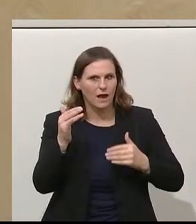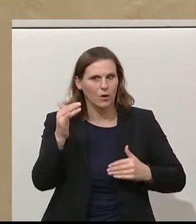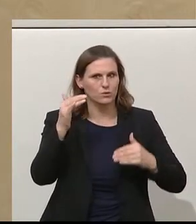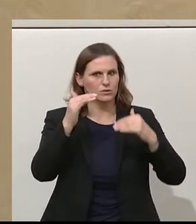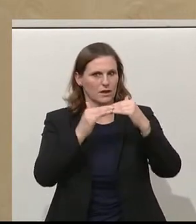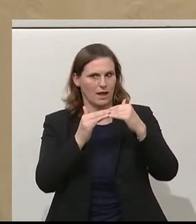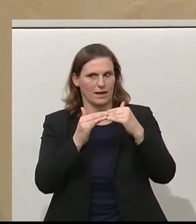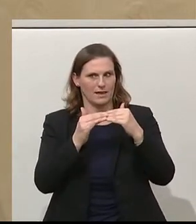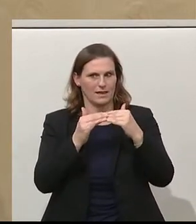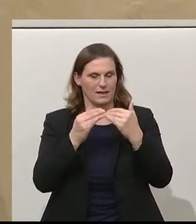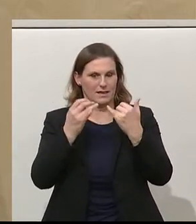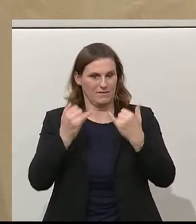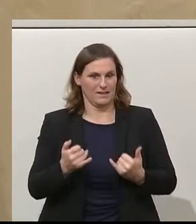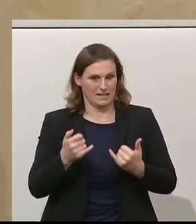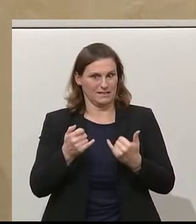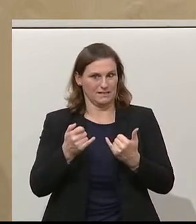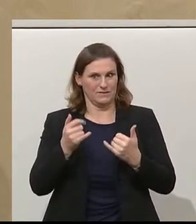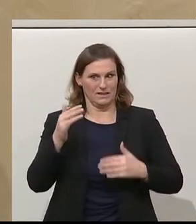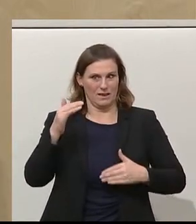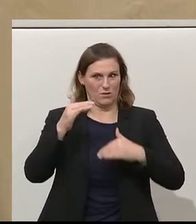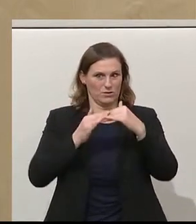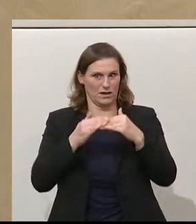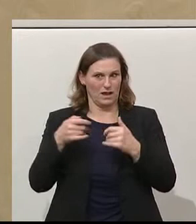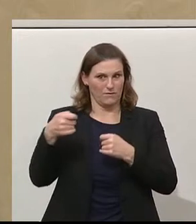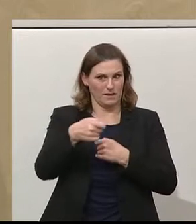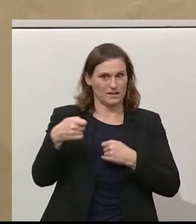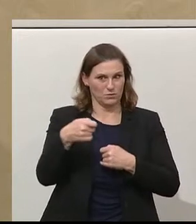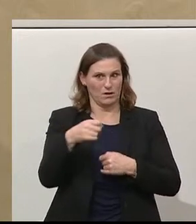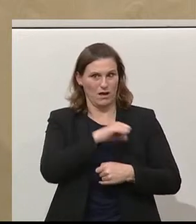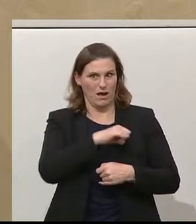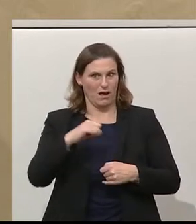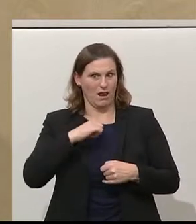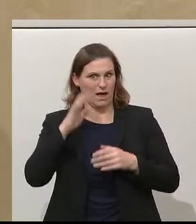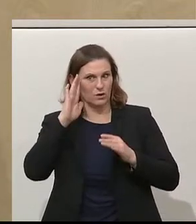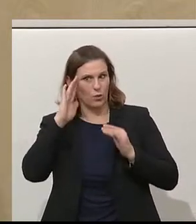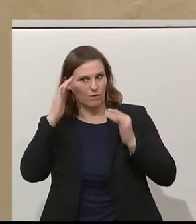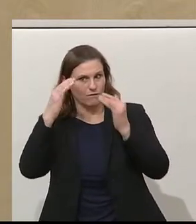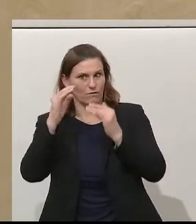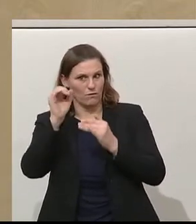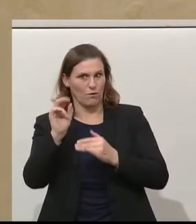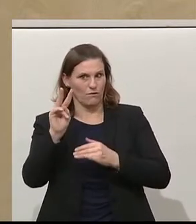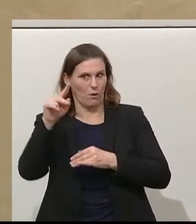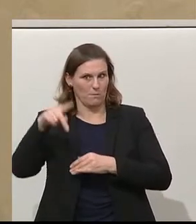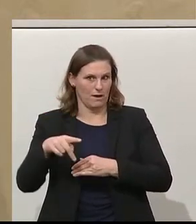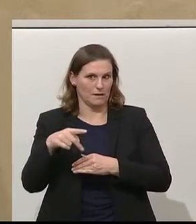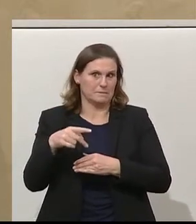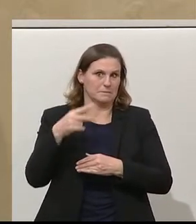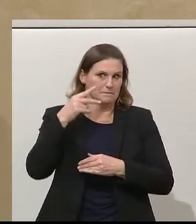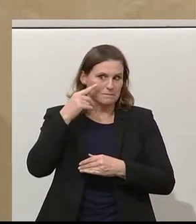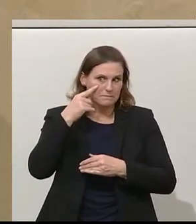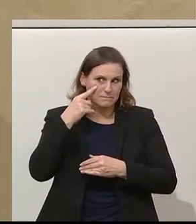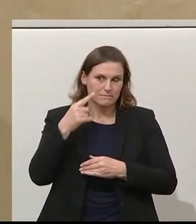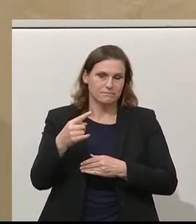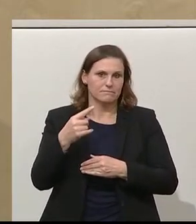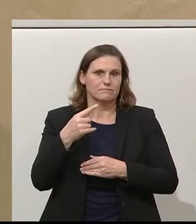Schalthebeln, die Schalthebeln für die Finanzierung allein bei der ÖVP liegen. Und man muss offen sagen, die ÖVP